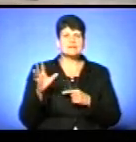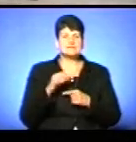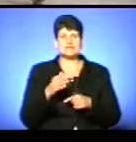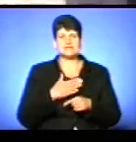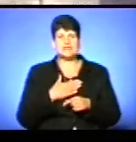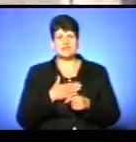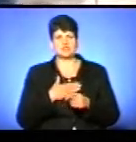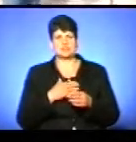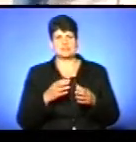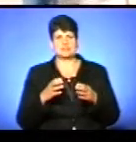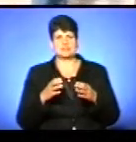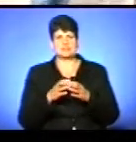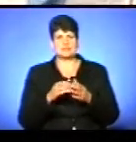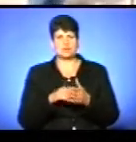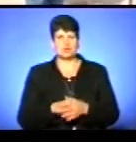середовище.